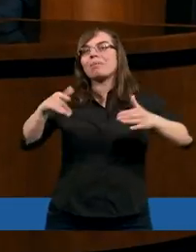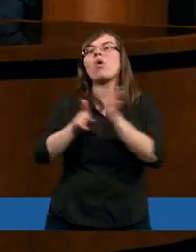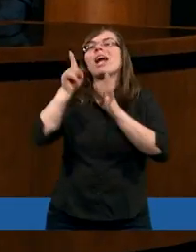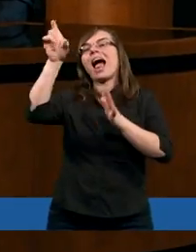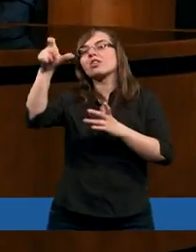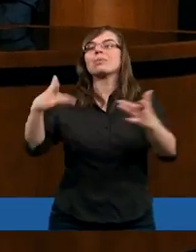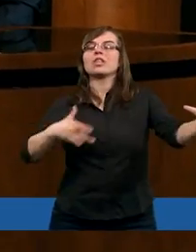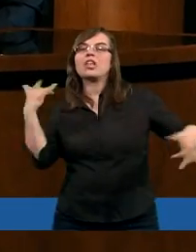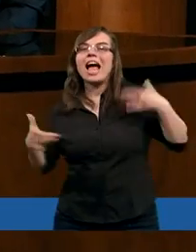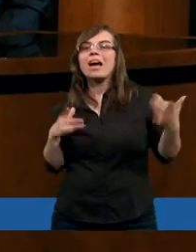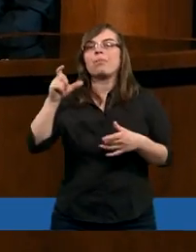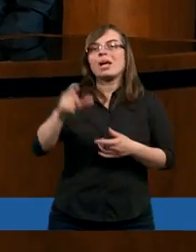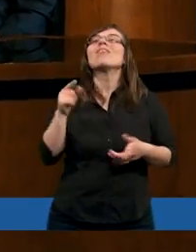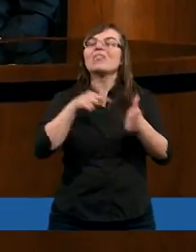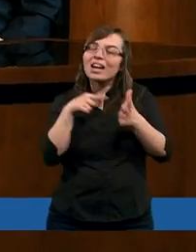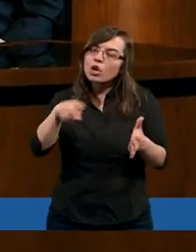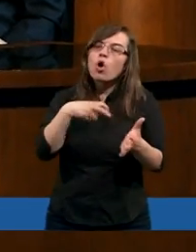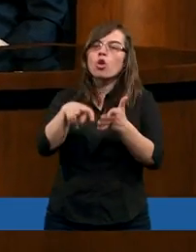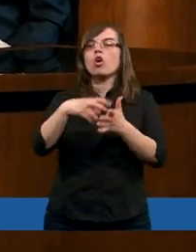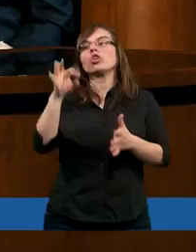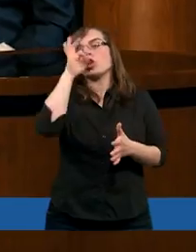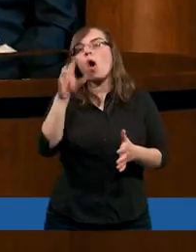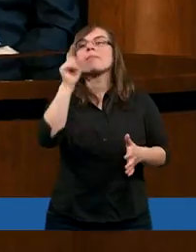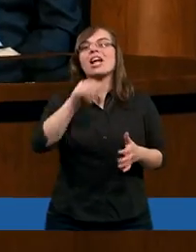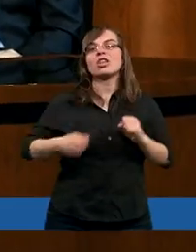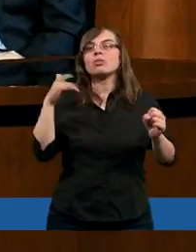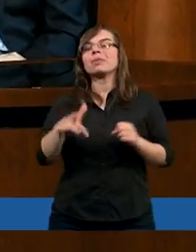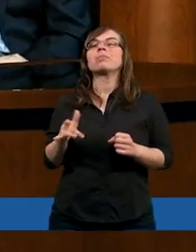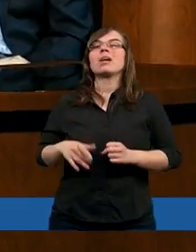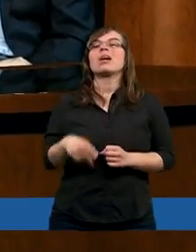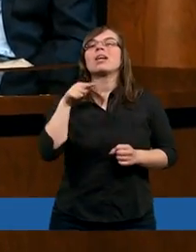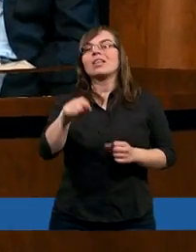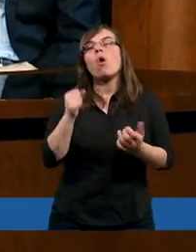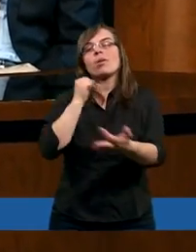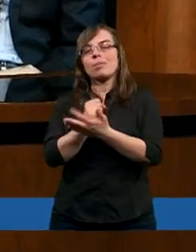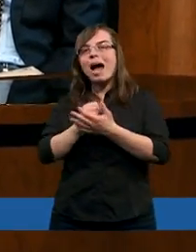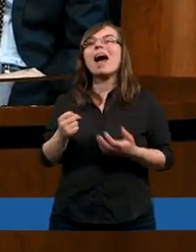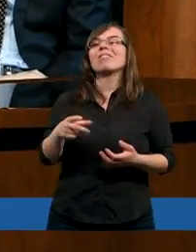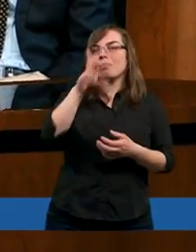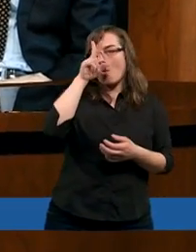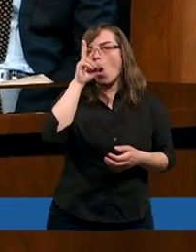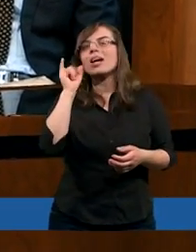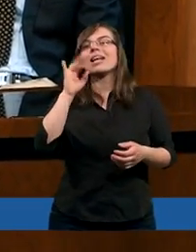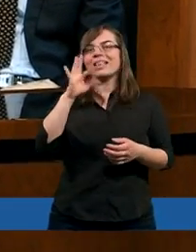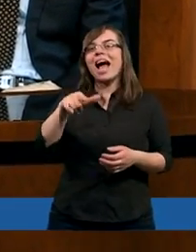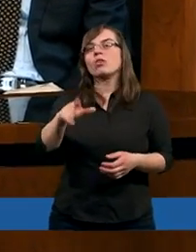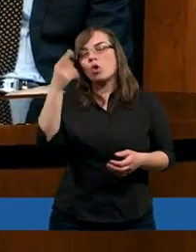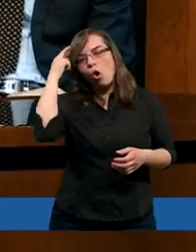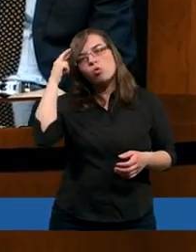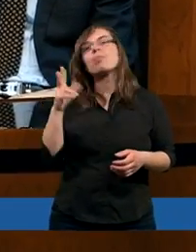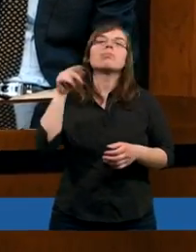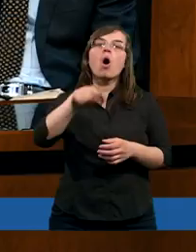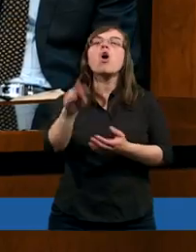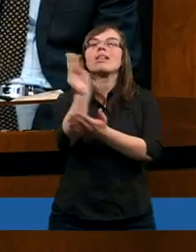mogę cierpieć. I o to chodzi. I dobrze, żeśmy tak tę sprawę pojęli i tak ją rozumiemy,